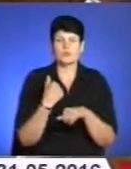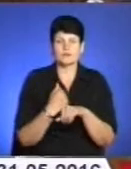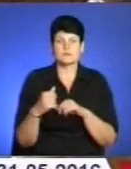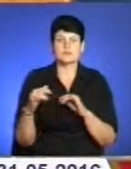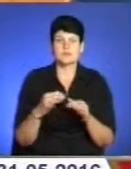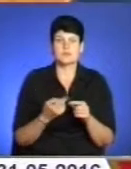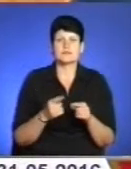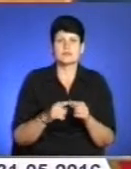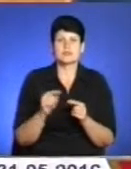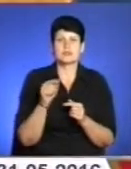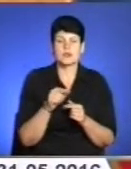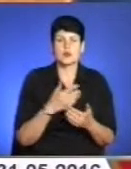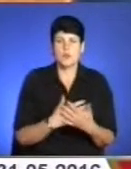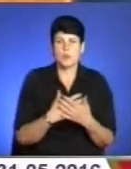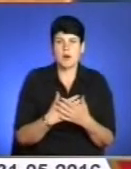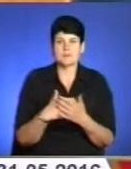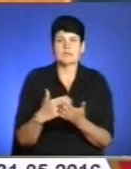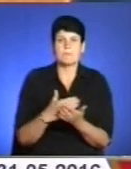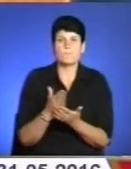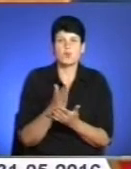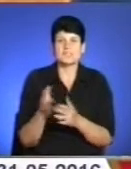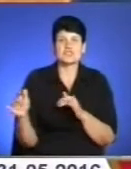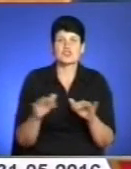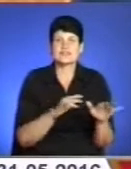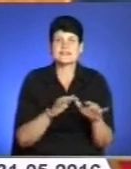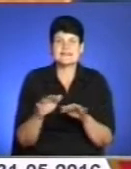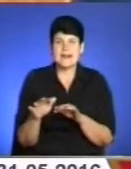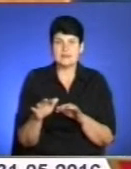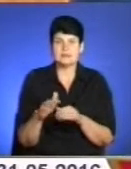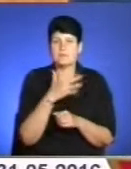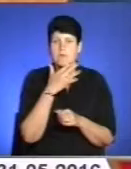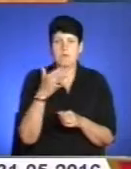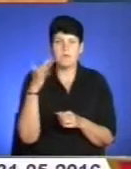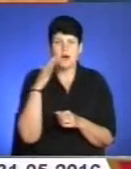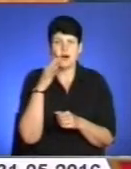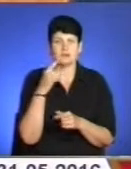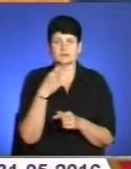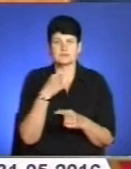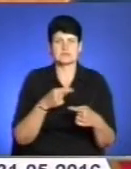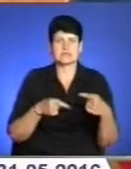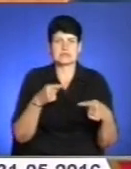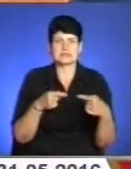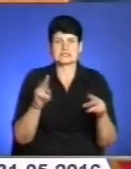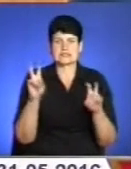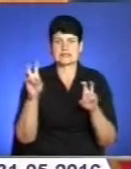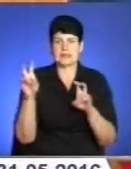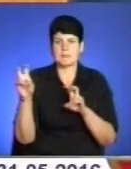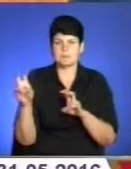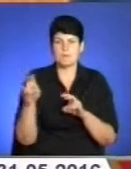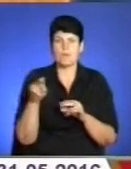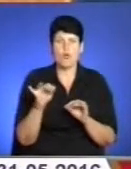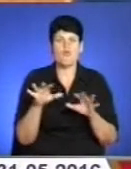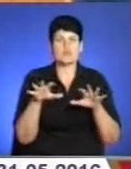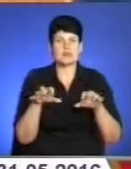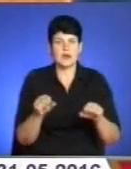його громадська політична діяльність, тому що багато піднімав він критичних тем по владі,